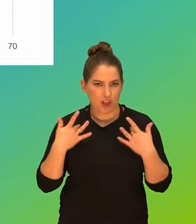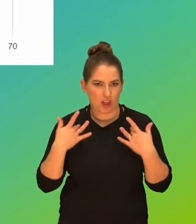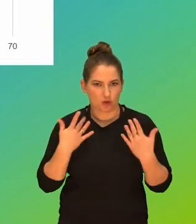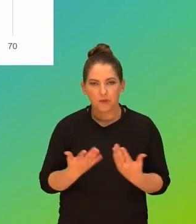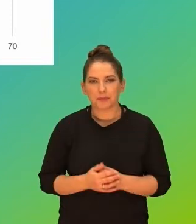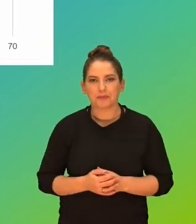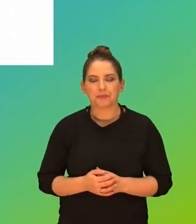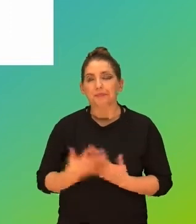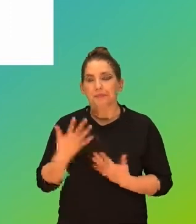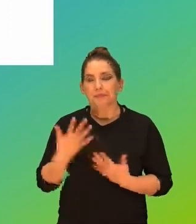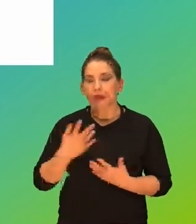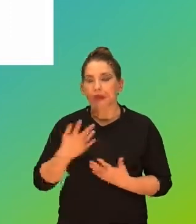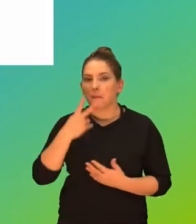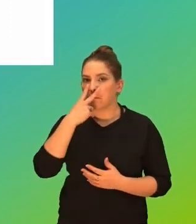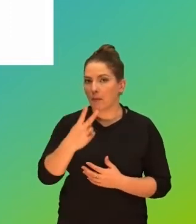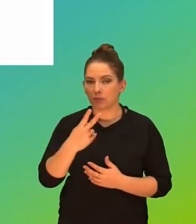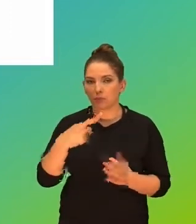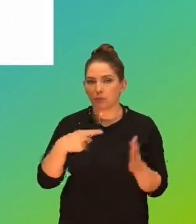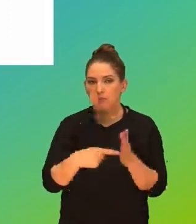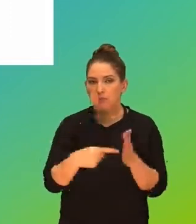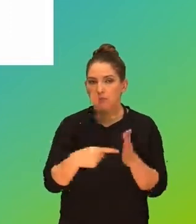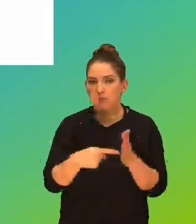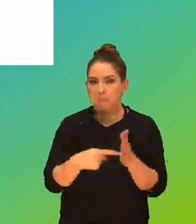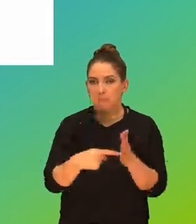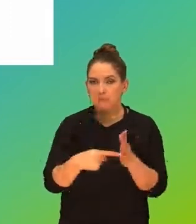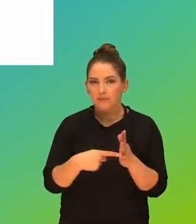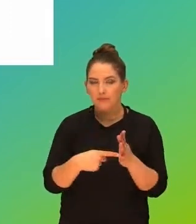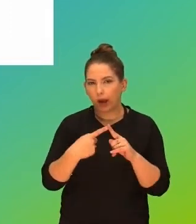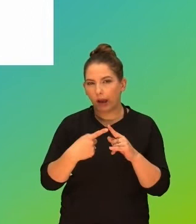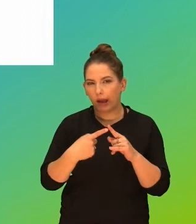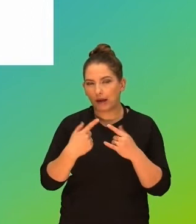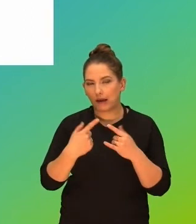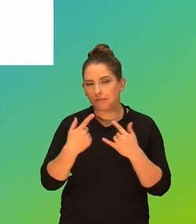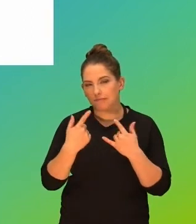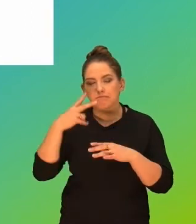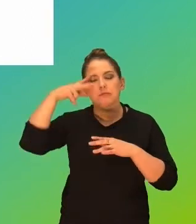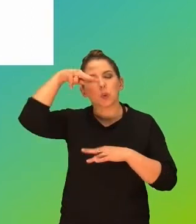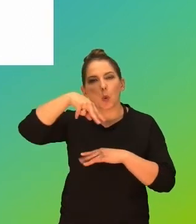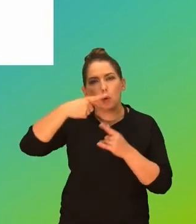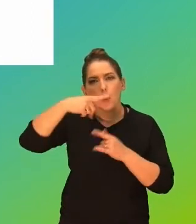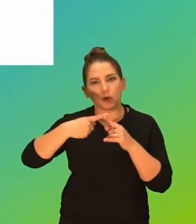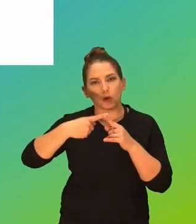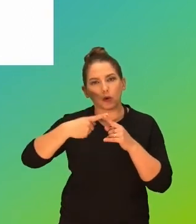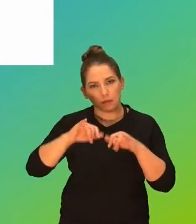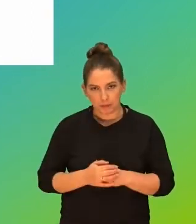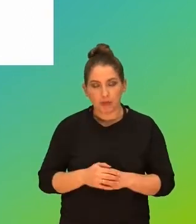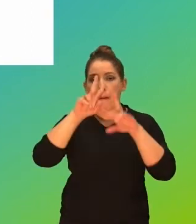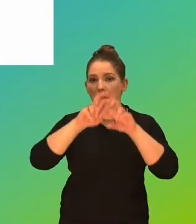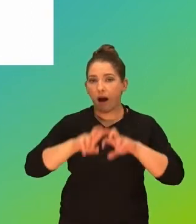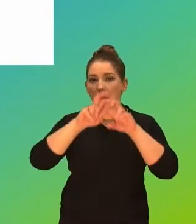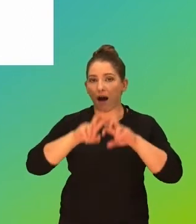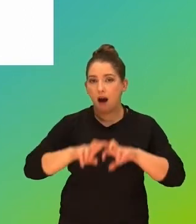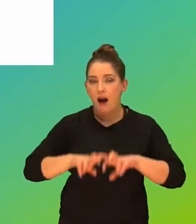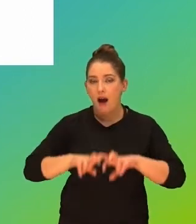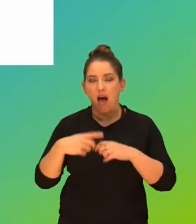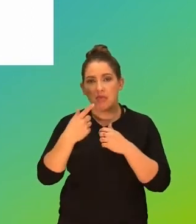Więc popatrzmy na to troszkę z lotu ptaka. Z badań wychodzi, że